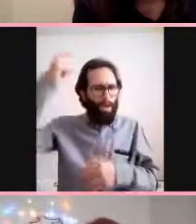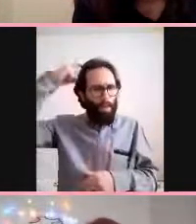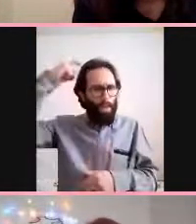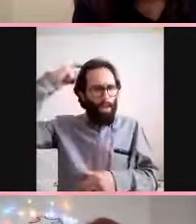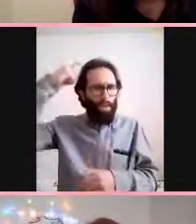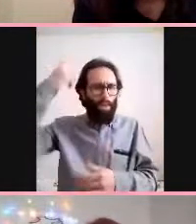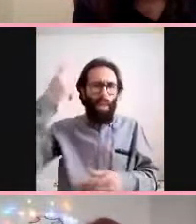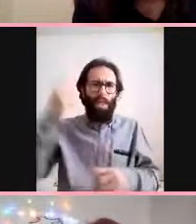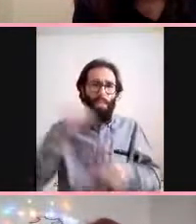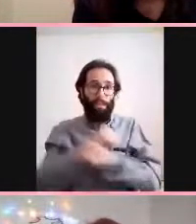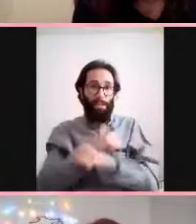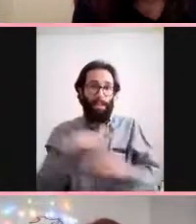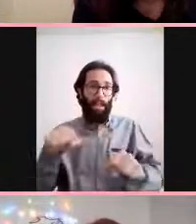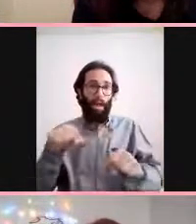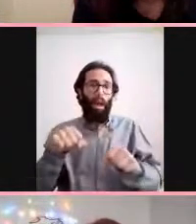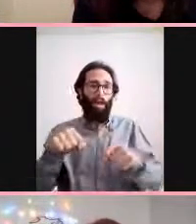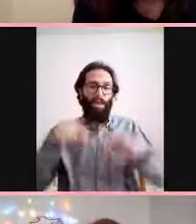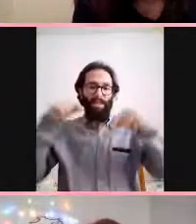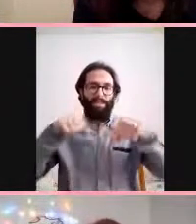ya evet